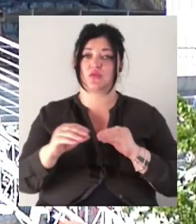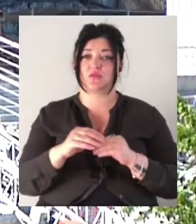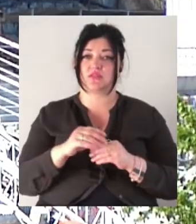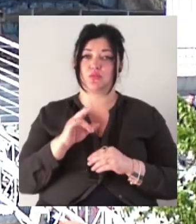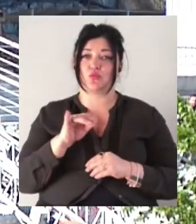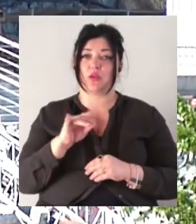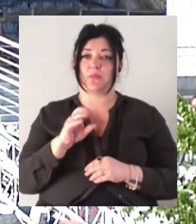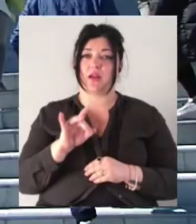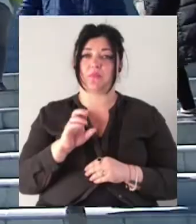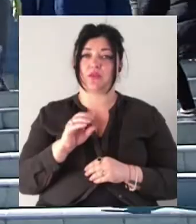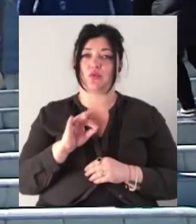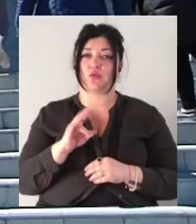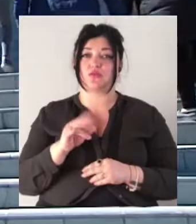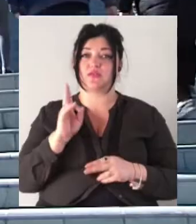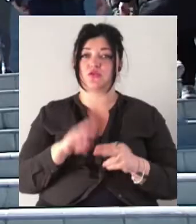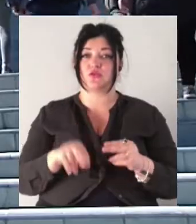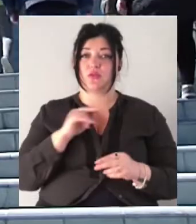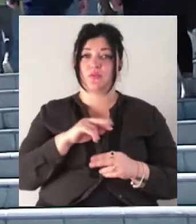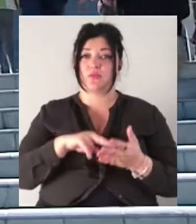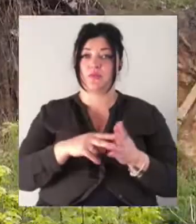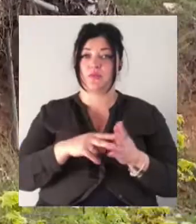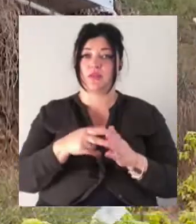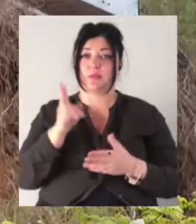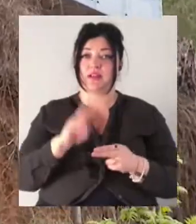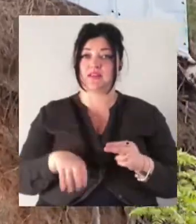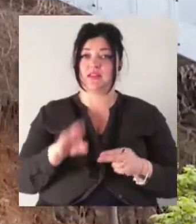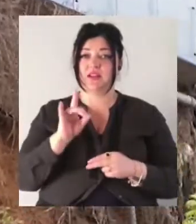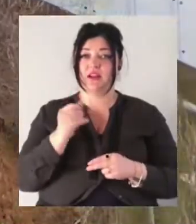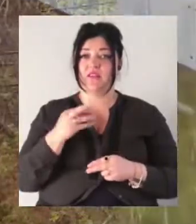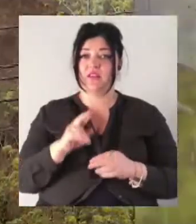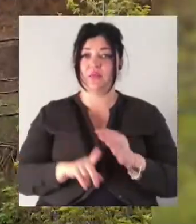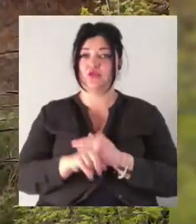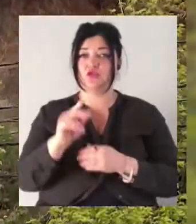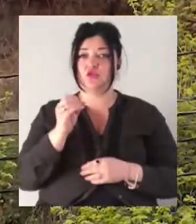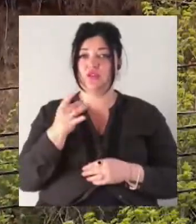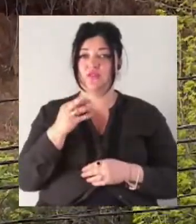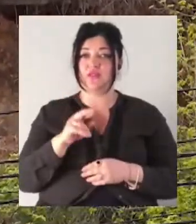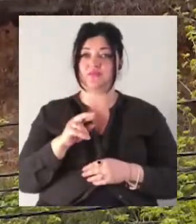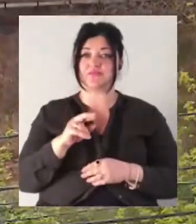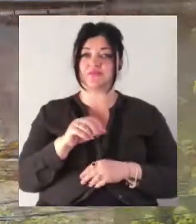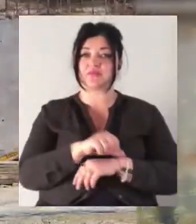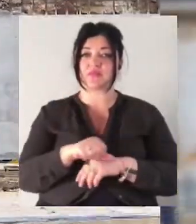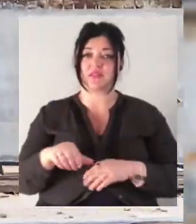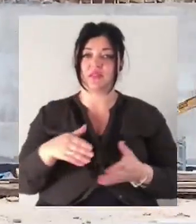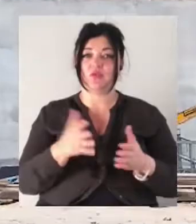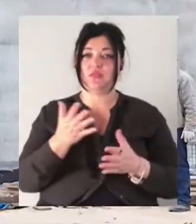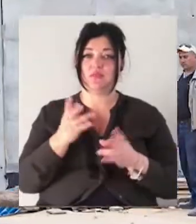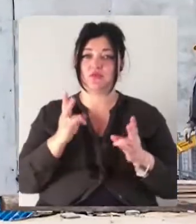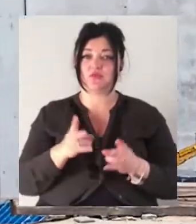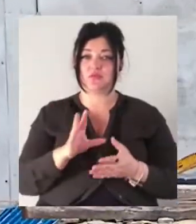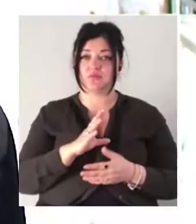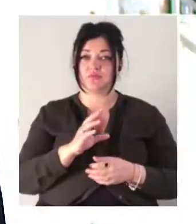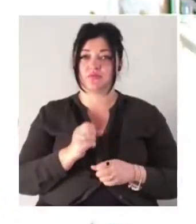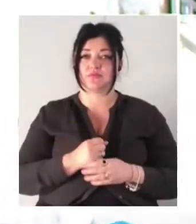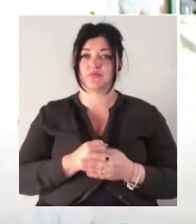Завершити роботи планують наприкінці травня, на початку червня. Ділянки дороги, які пошкодив Сув, укріпили опорами, каже